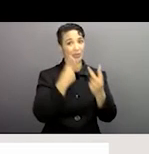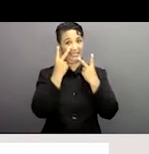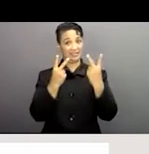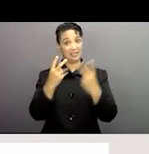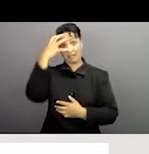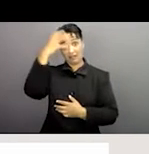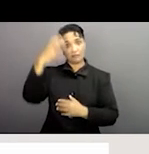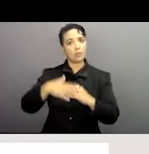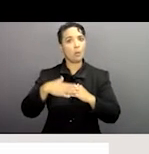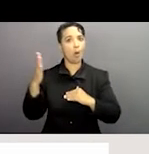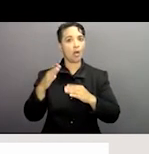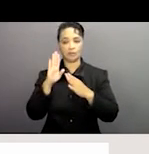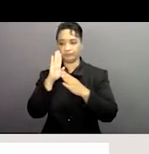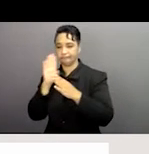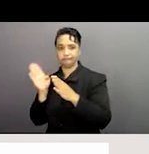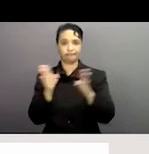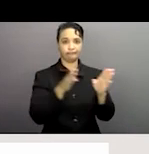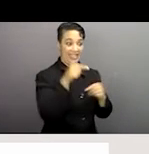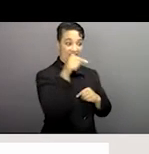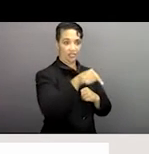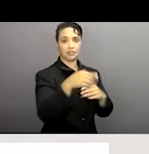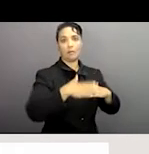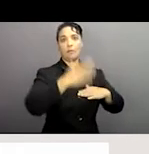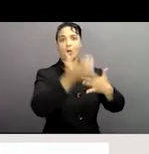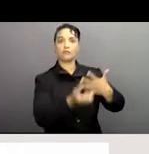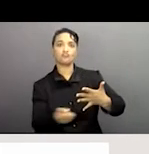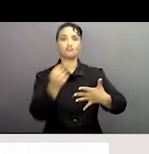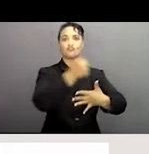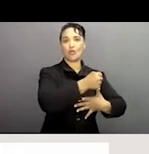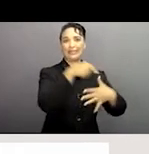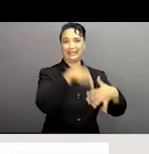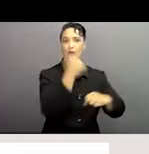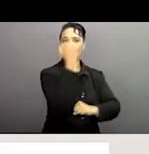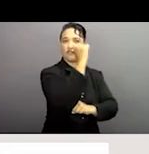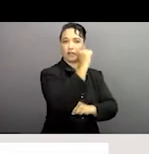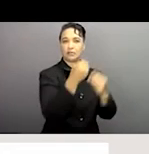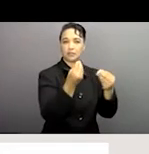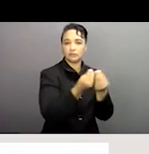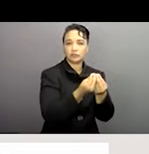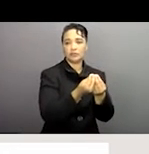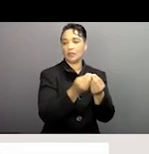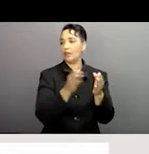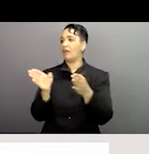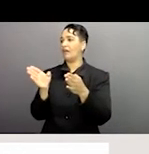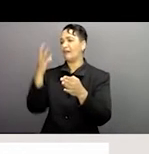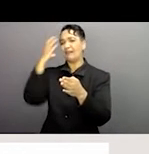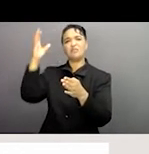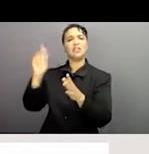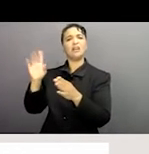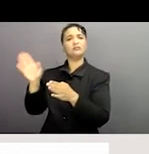affectants. Vous avez certains pays, par exemple, qui ont orienté leur production, dans certains pays, par exemple,